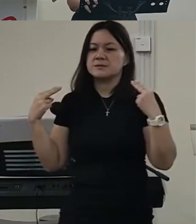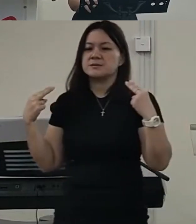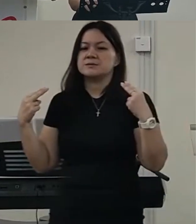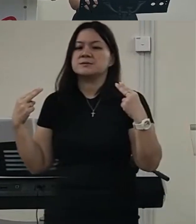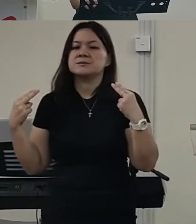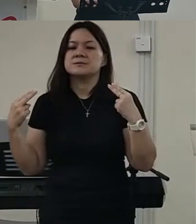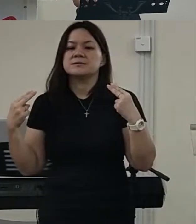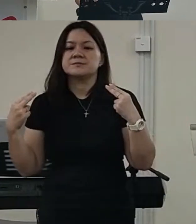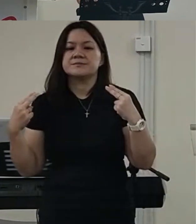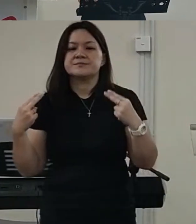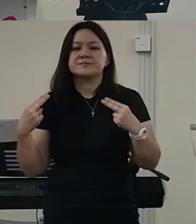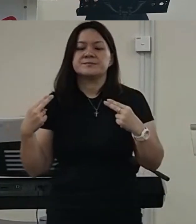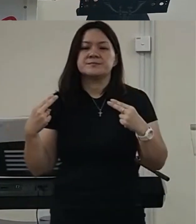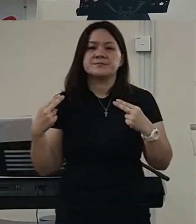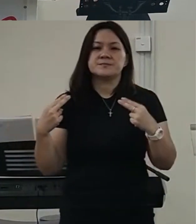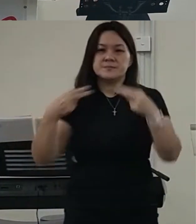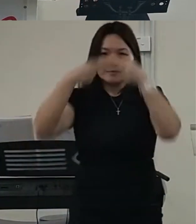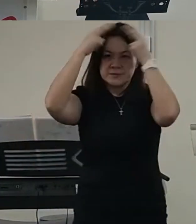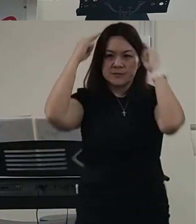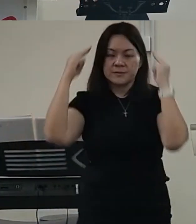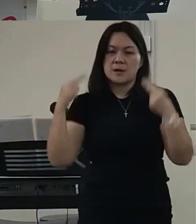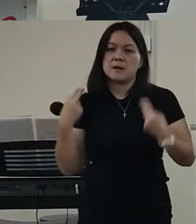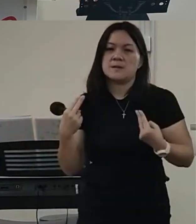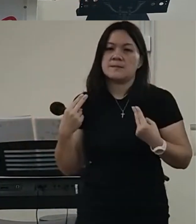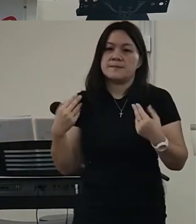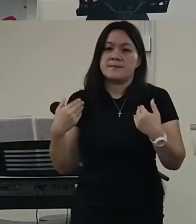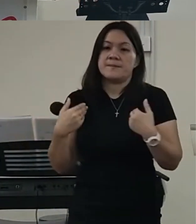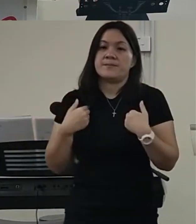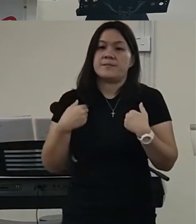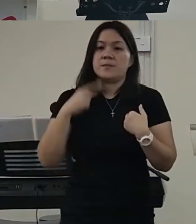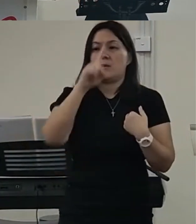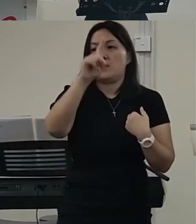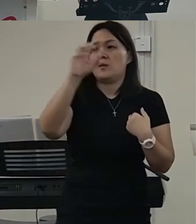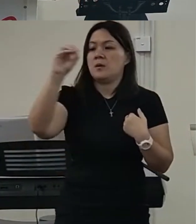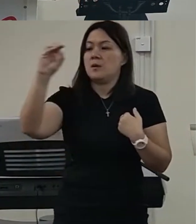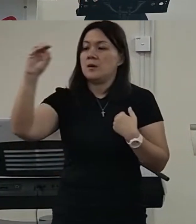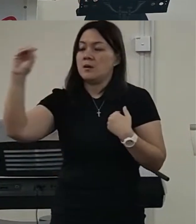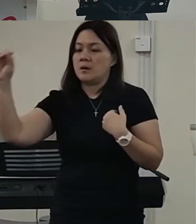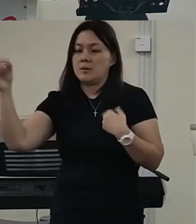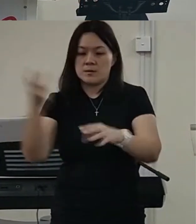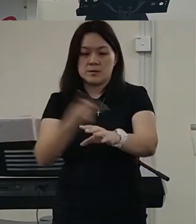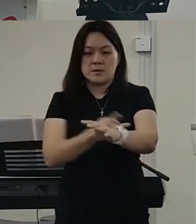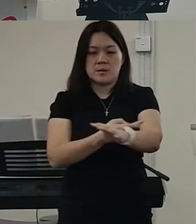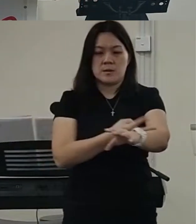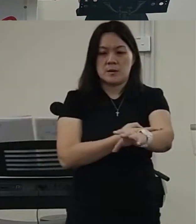那么呢这个牧者呢他有一百只羊然后呢一的羊是失败的独